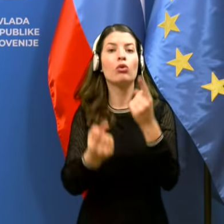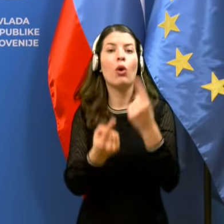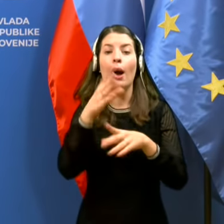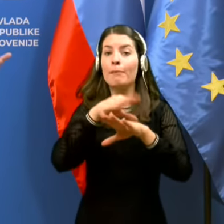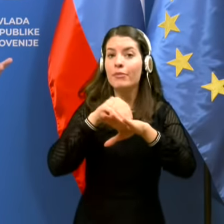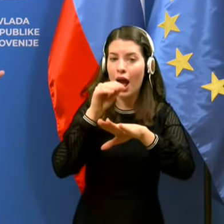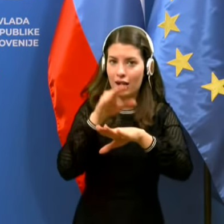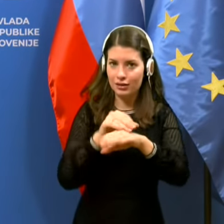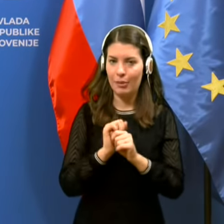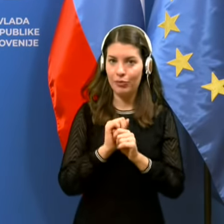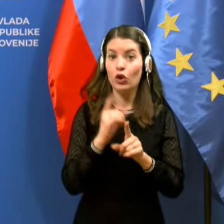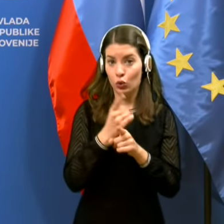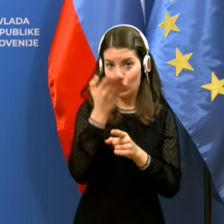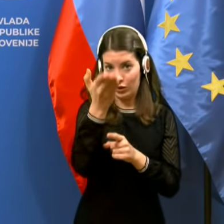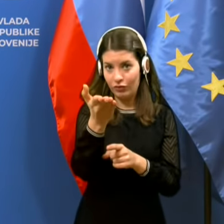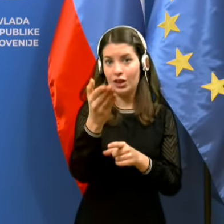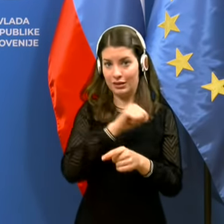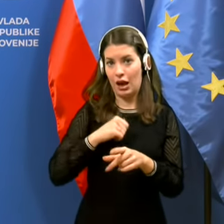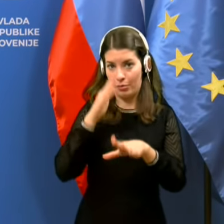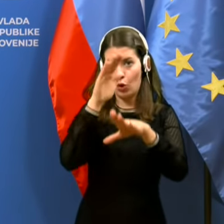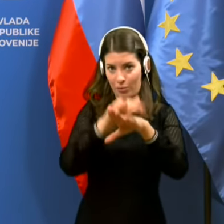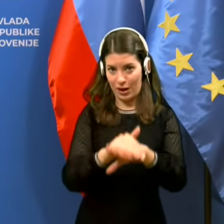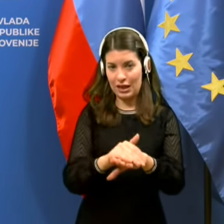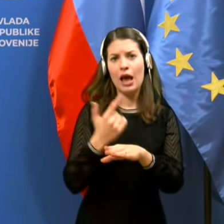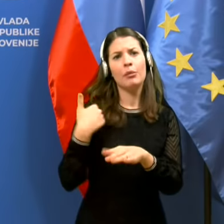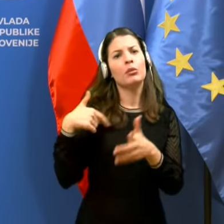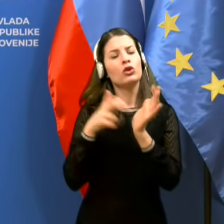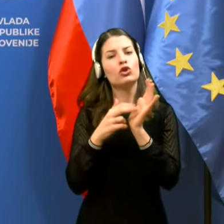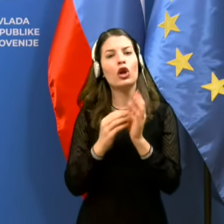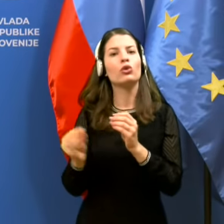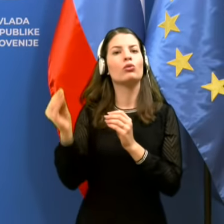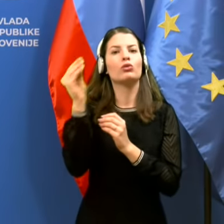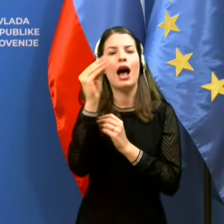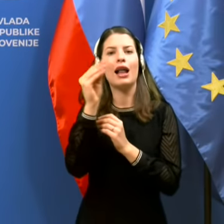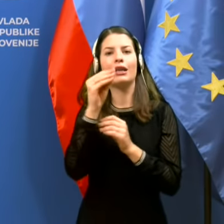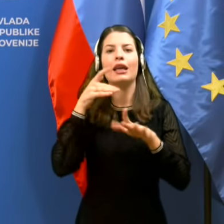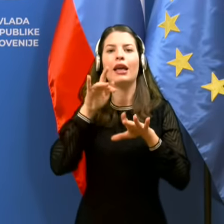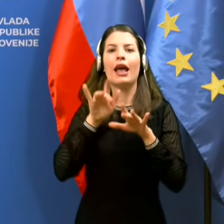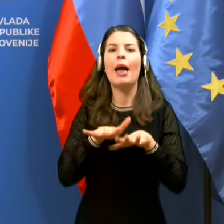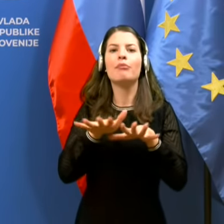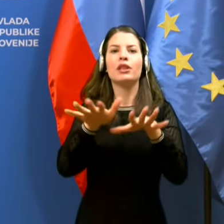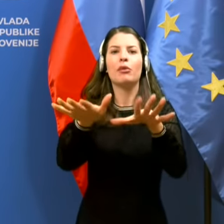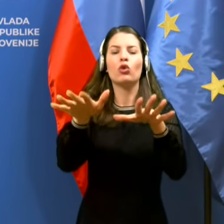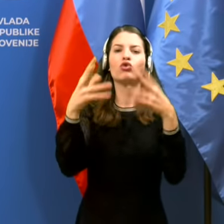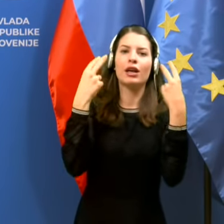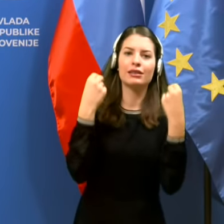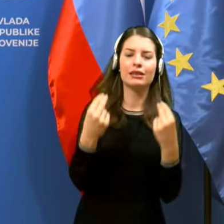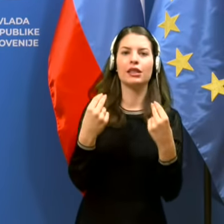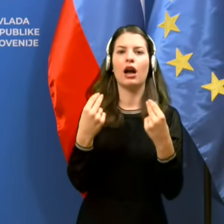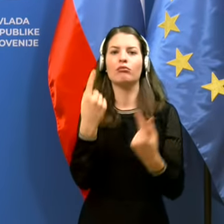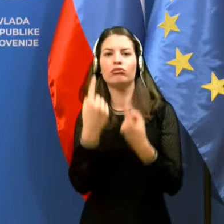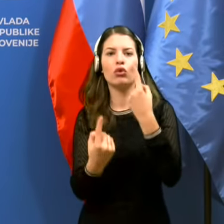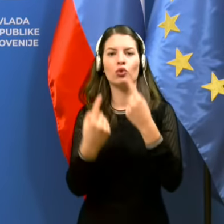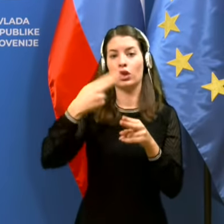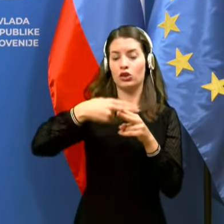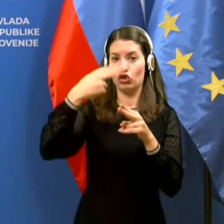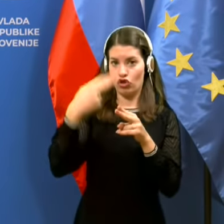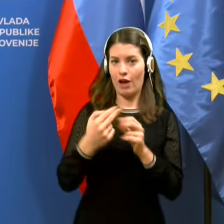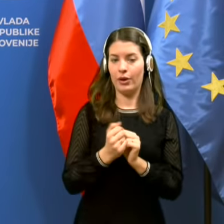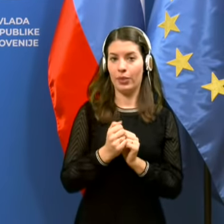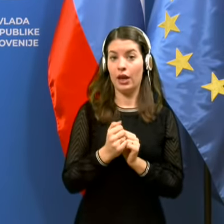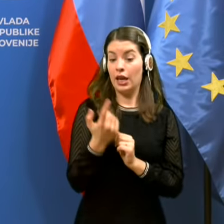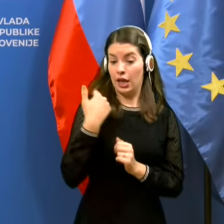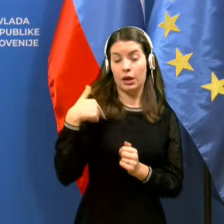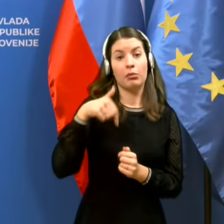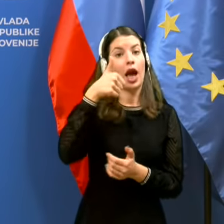in zraven smo jih pa še okrepili, mislim, z našem epidemiološkem vidiku, na epidemiološko sliko in prevalenstvo v državi, in je pršel ta predlog,